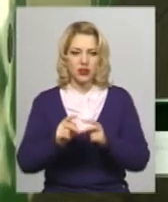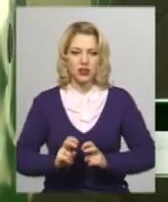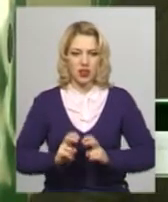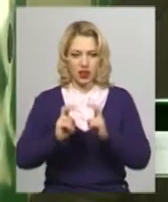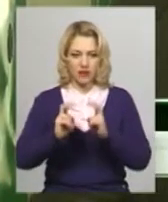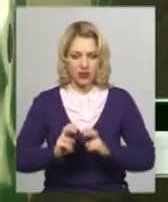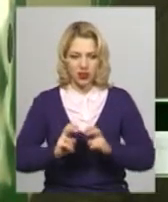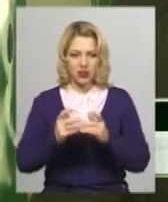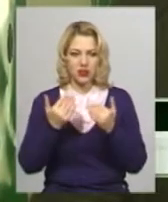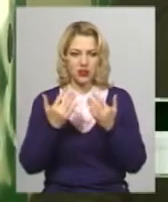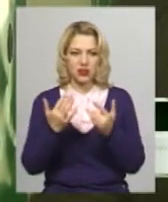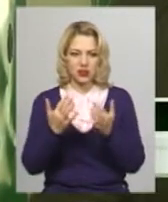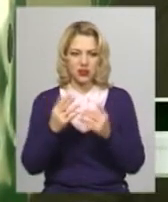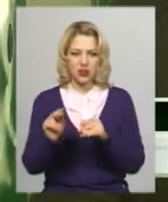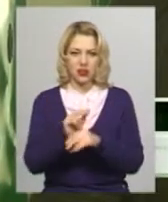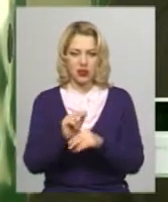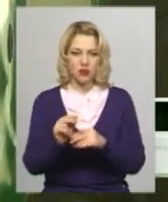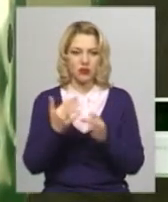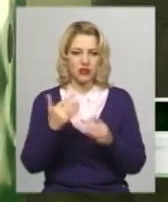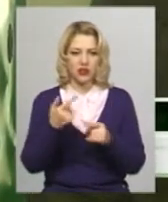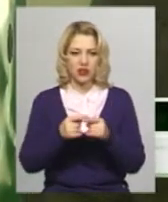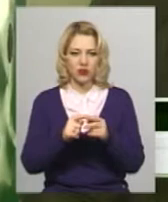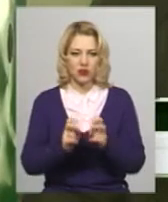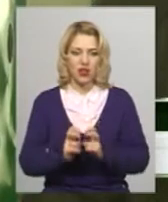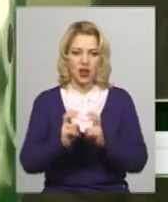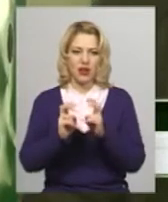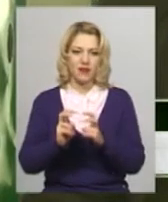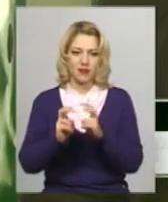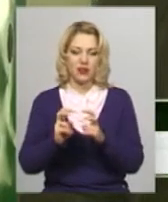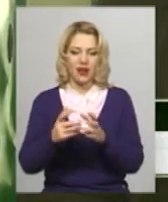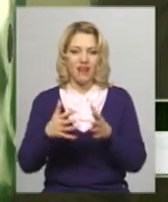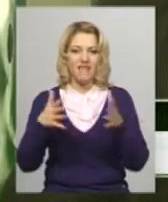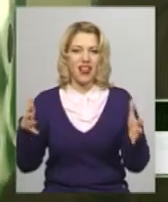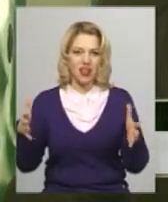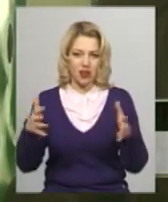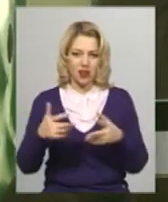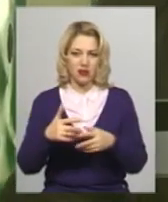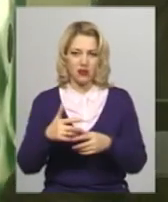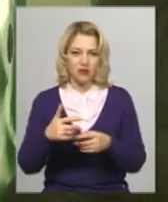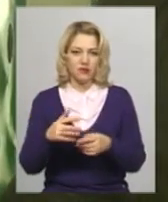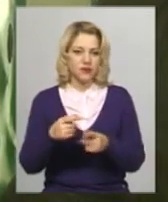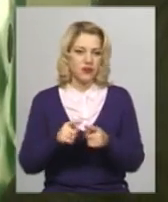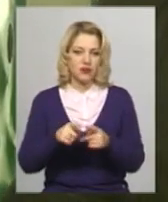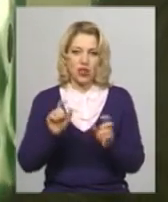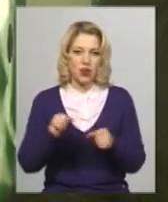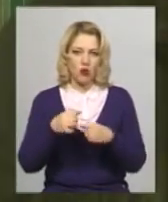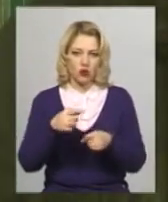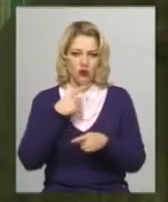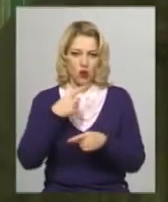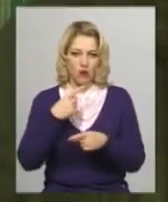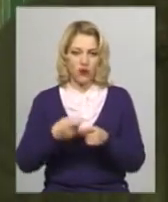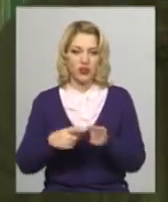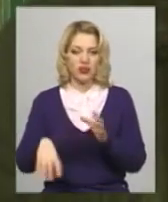стільки ремонтів, скільки цей ліфт великий переніс. Це вже, знаєте, неможливо говорити.